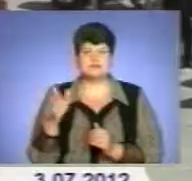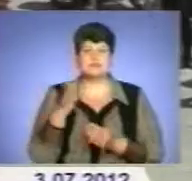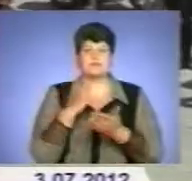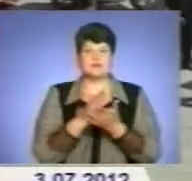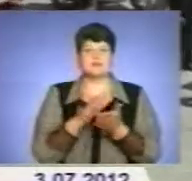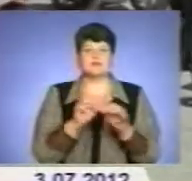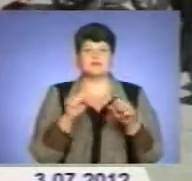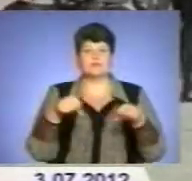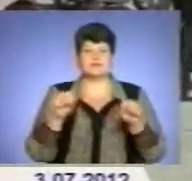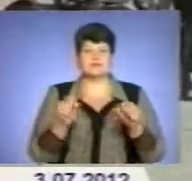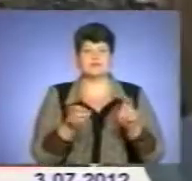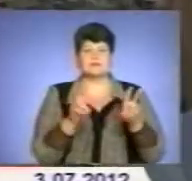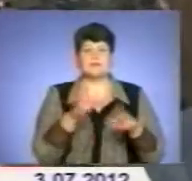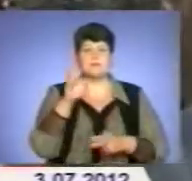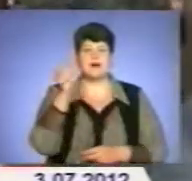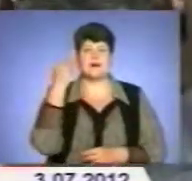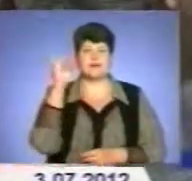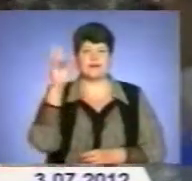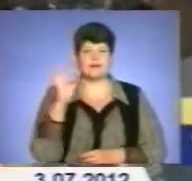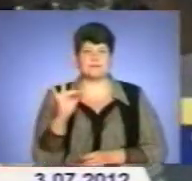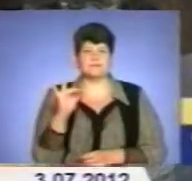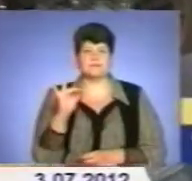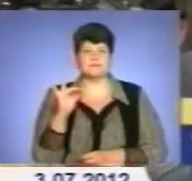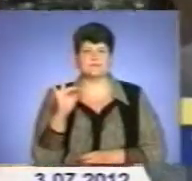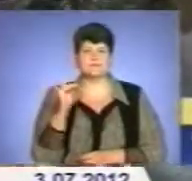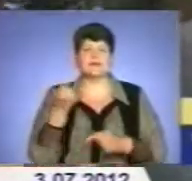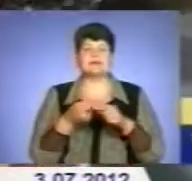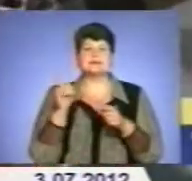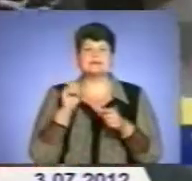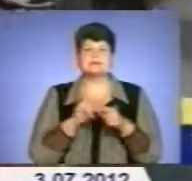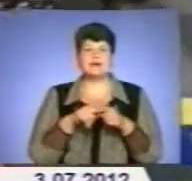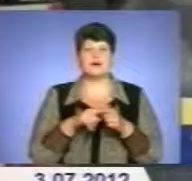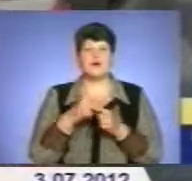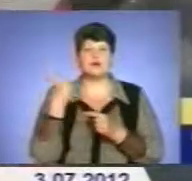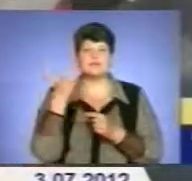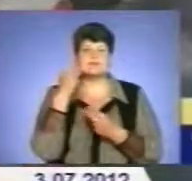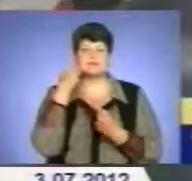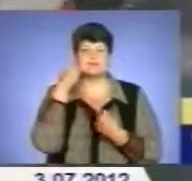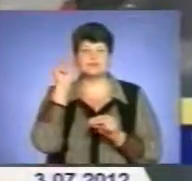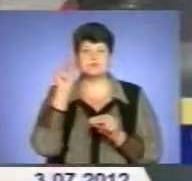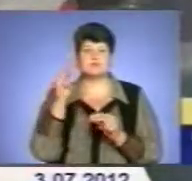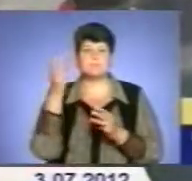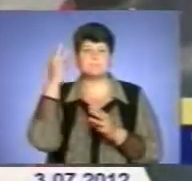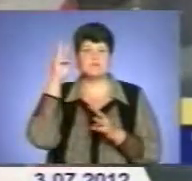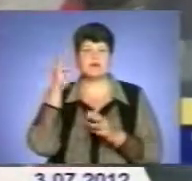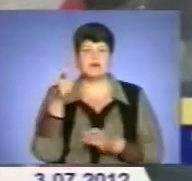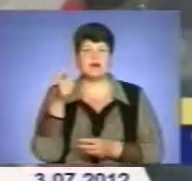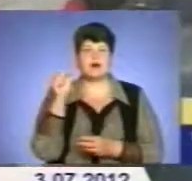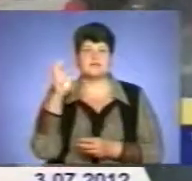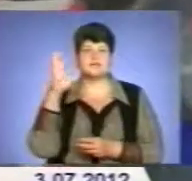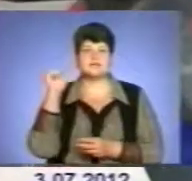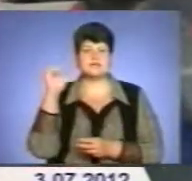мотоцикли величають байками. одна з найкращих моделів «Кабасаки-2000».